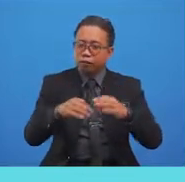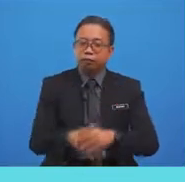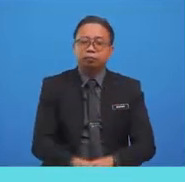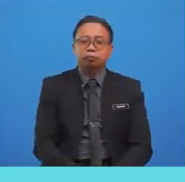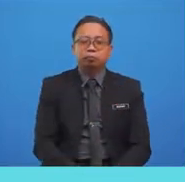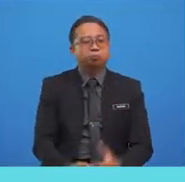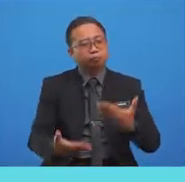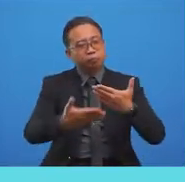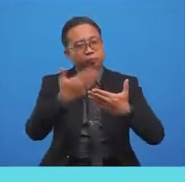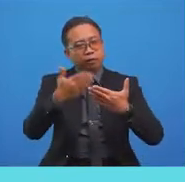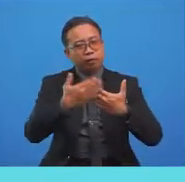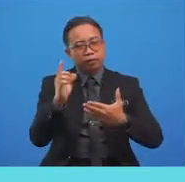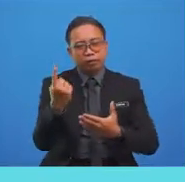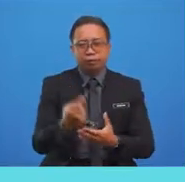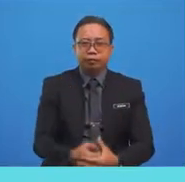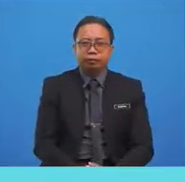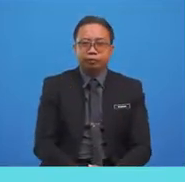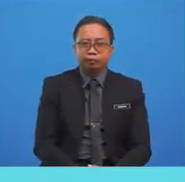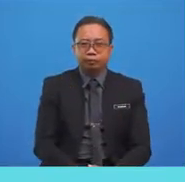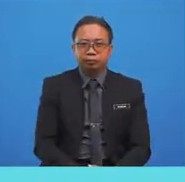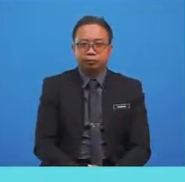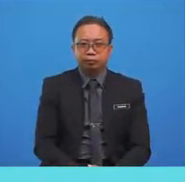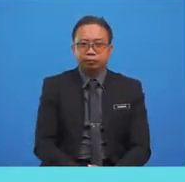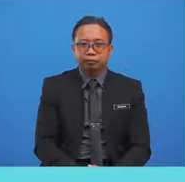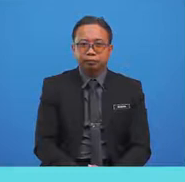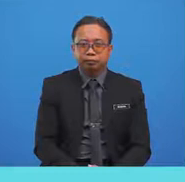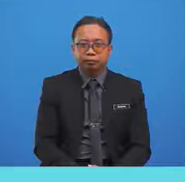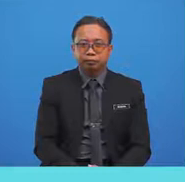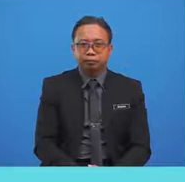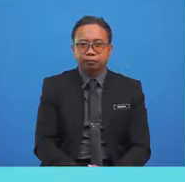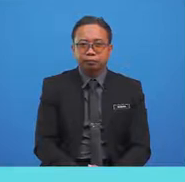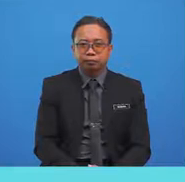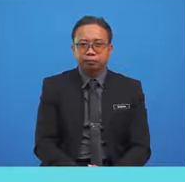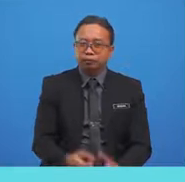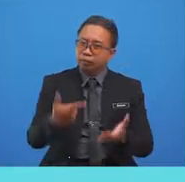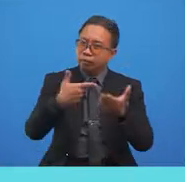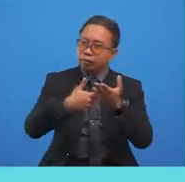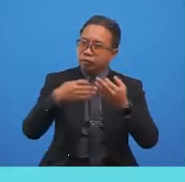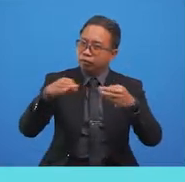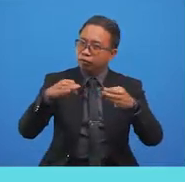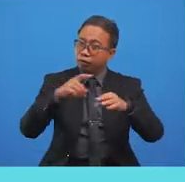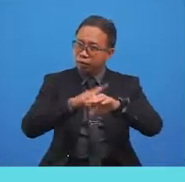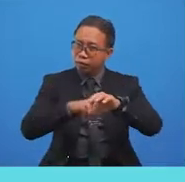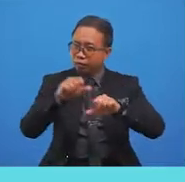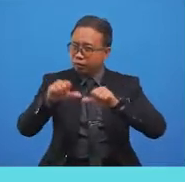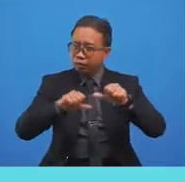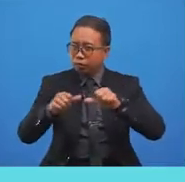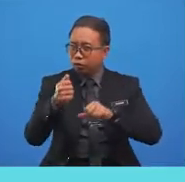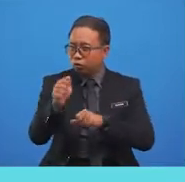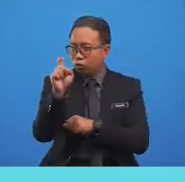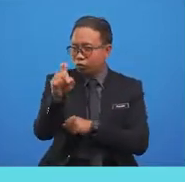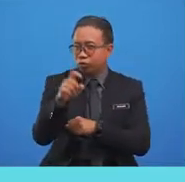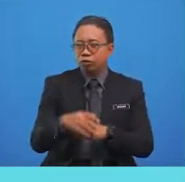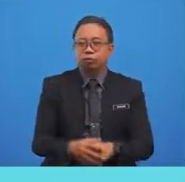squeezy. Now let's fill up the blanks using the other free time activities. You may use these